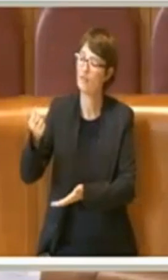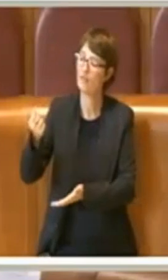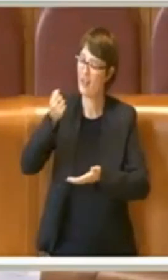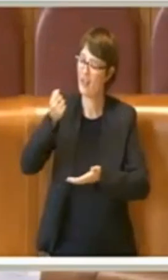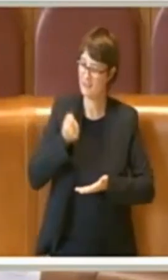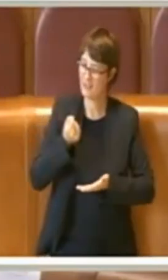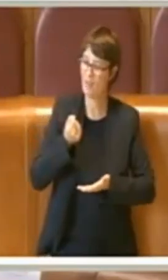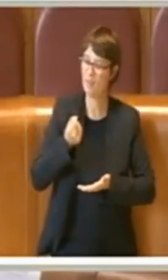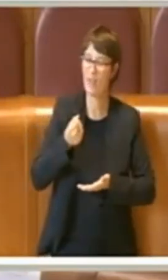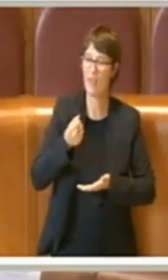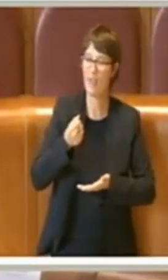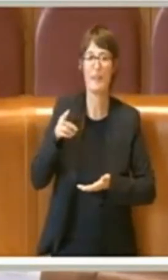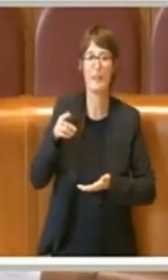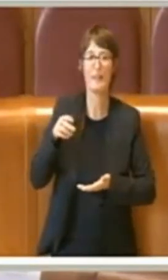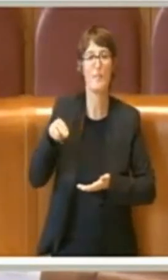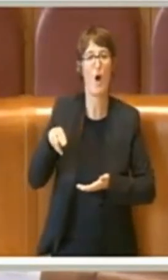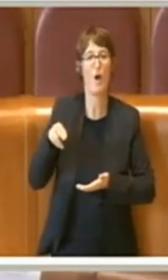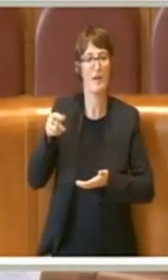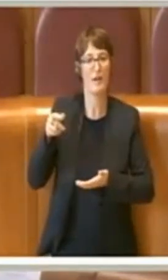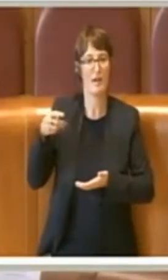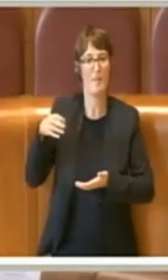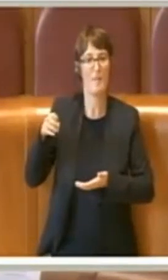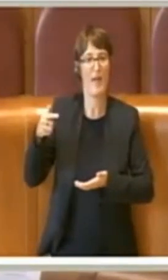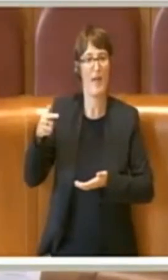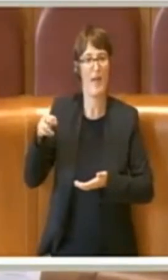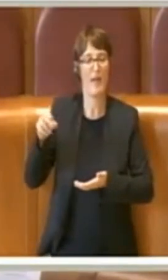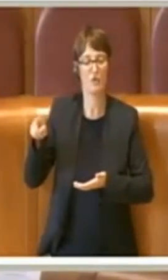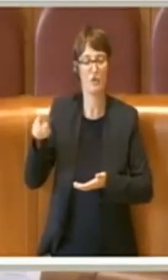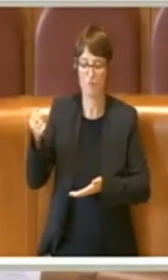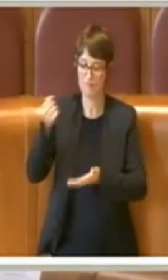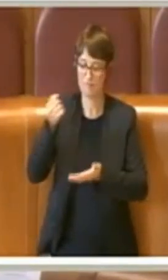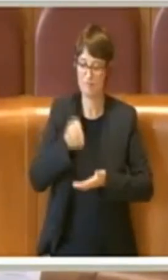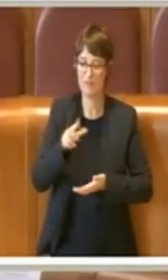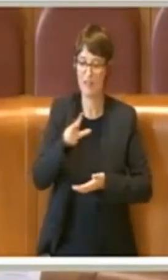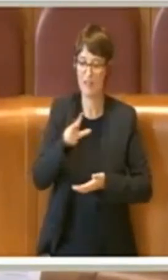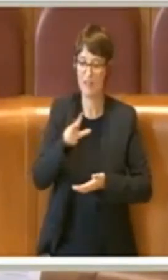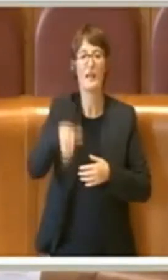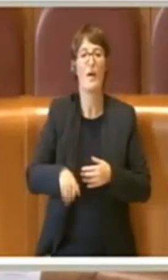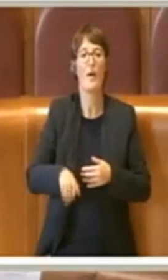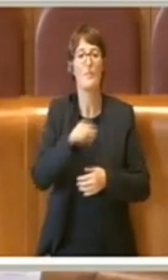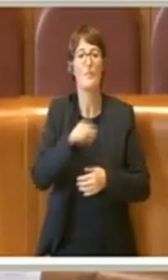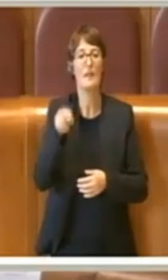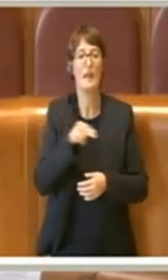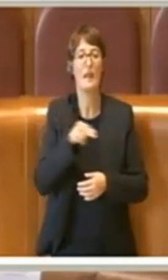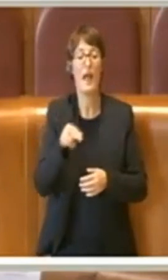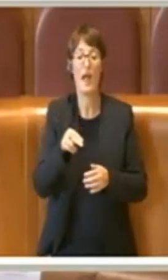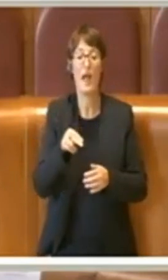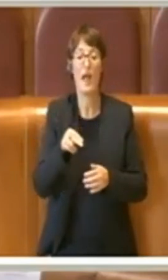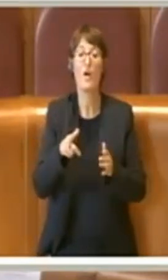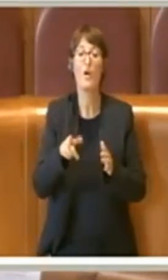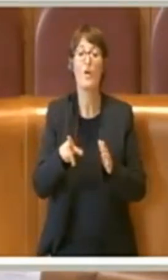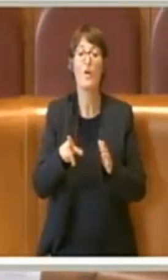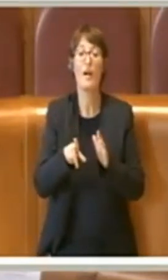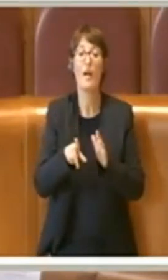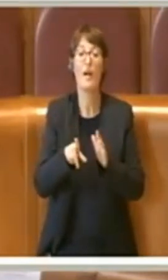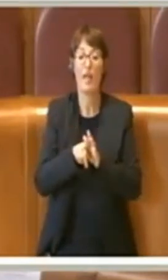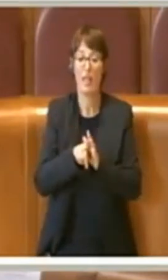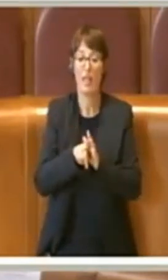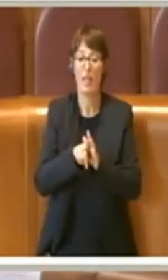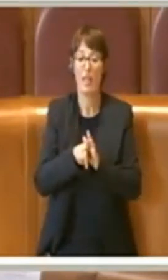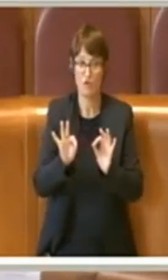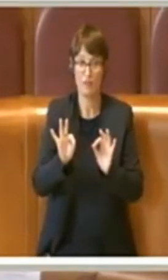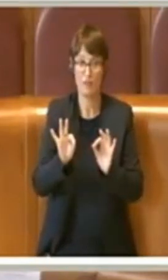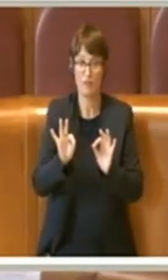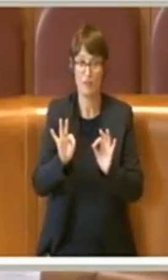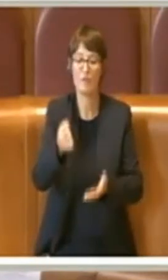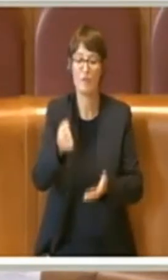300.000 euro di legge, per obbligo di legge, sono stati restituiti all'amministrazione capitolina. Quindi